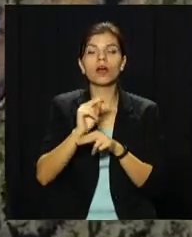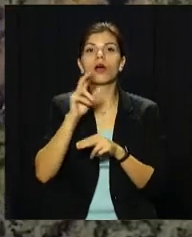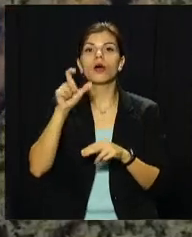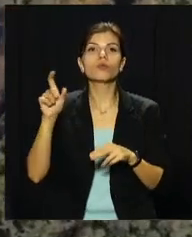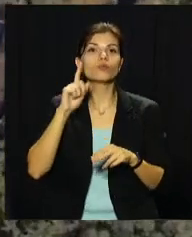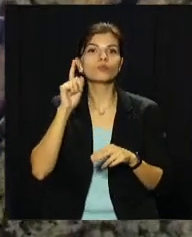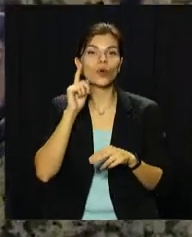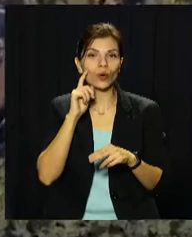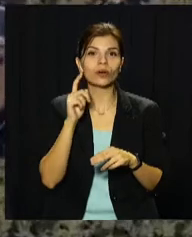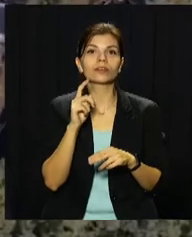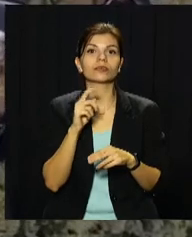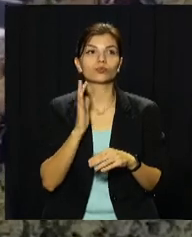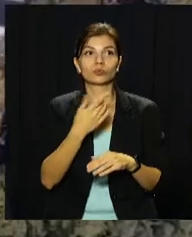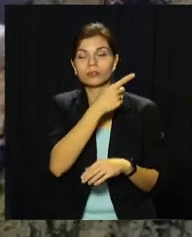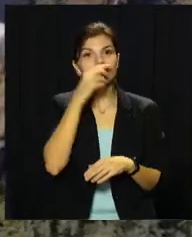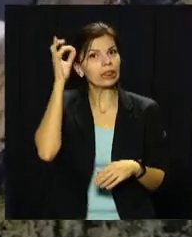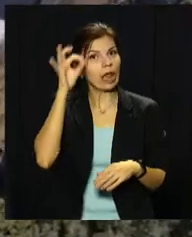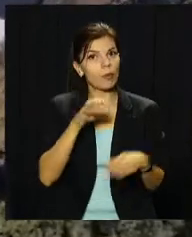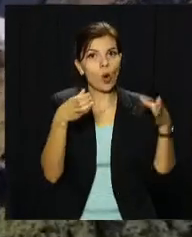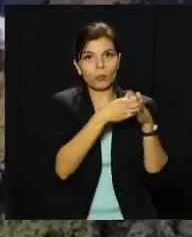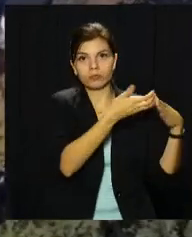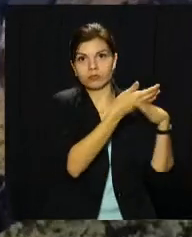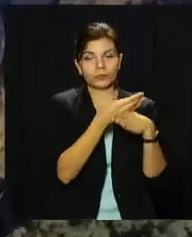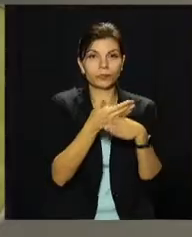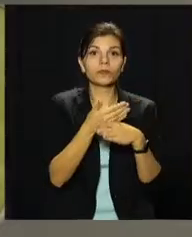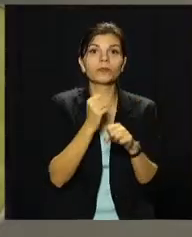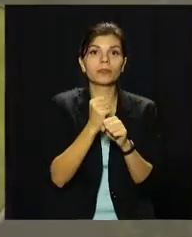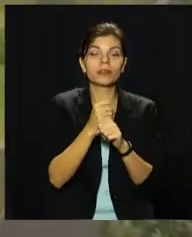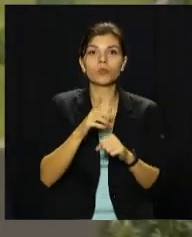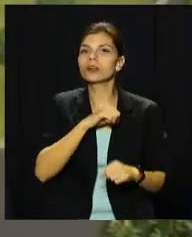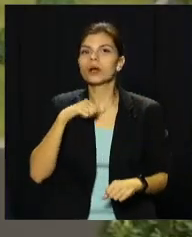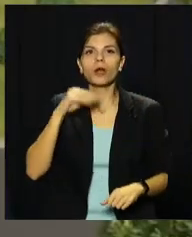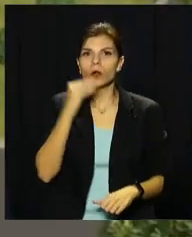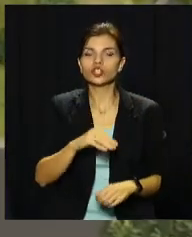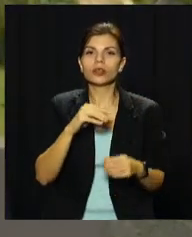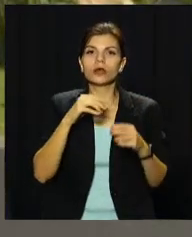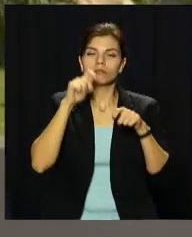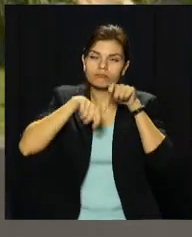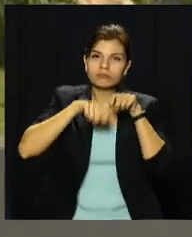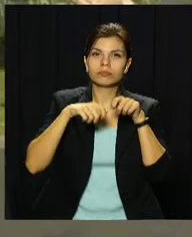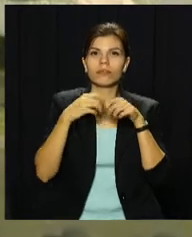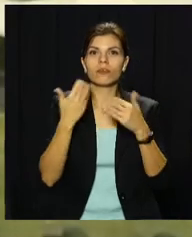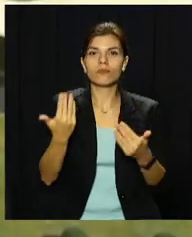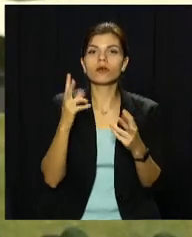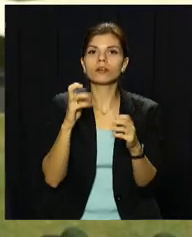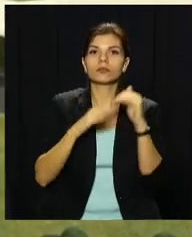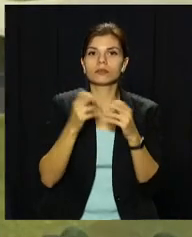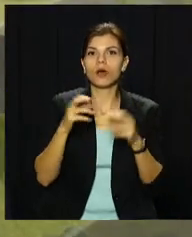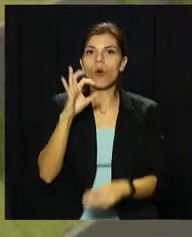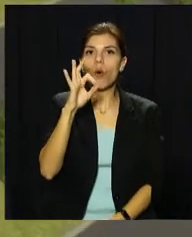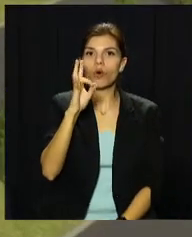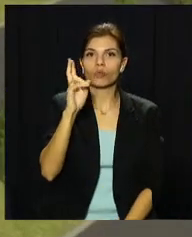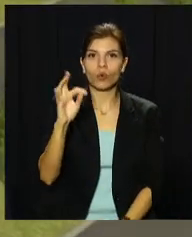займатиметься німецька компанія. Новий центр стане одним з найкращих діагностичних центрів країни. Він спеціалізуватиметься на